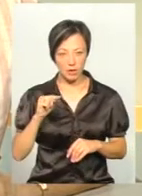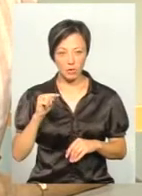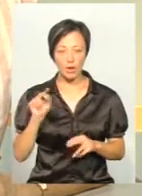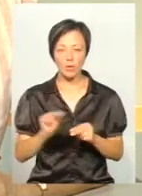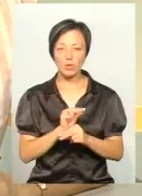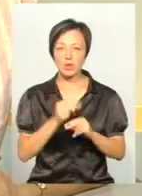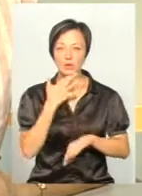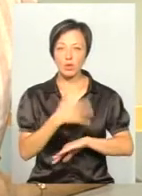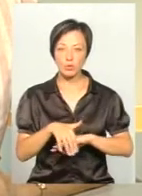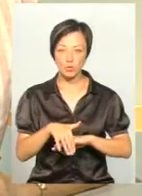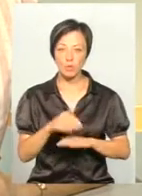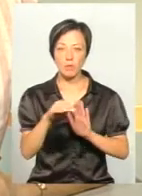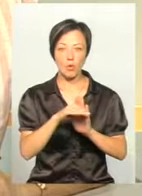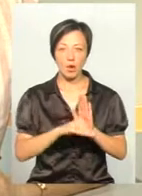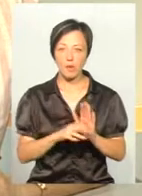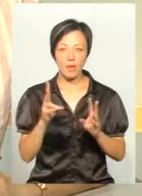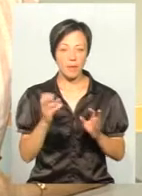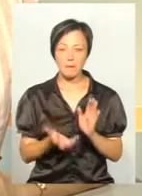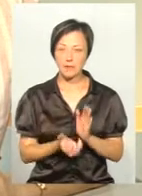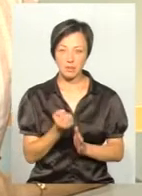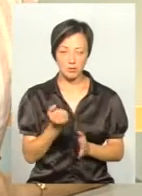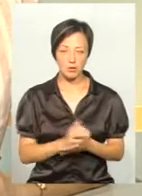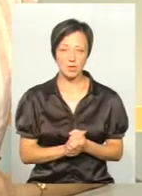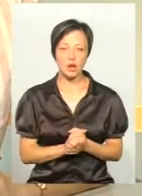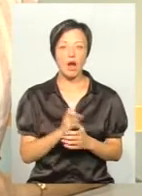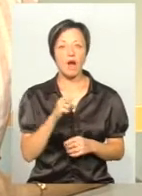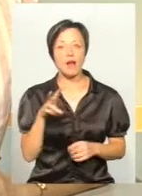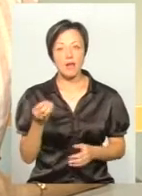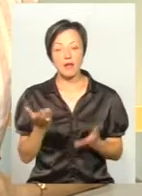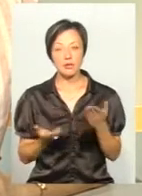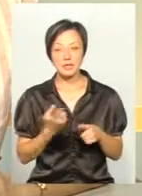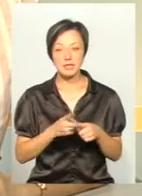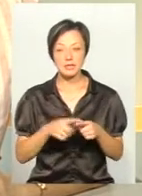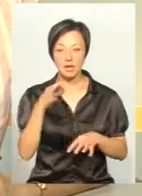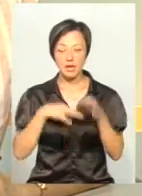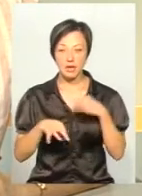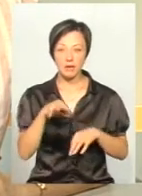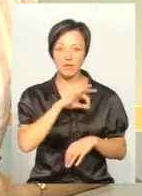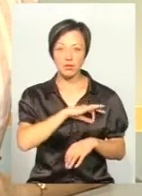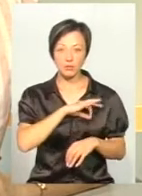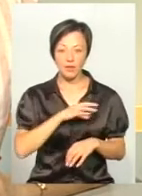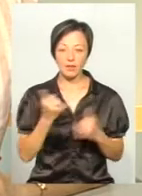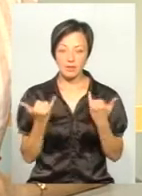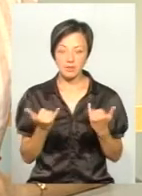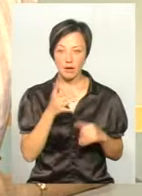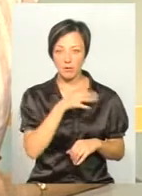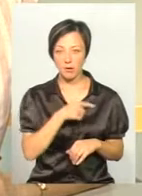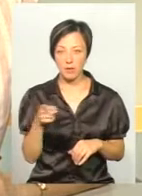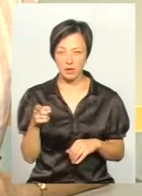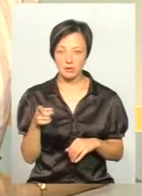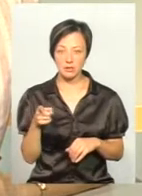лікування за кордоном програма не підтримується. Але, якщо ці ліки, які вони використовують на цей момент,